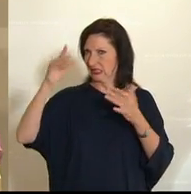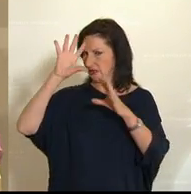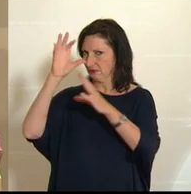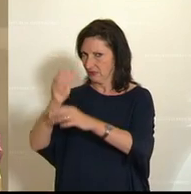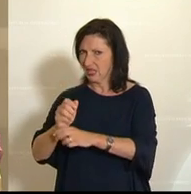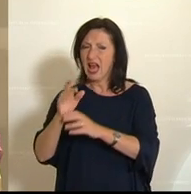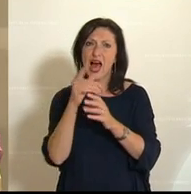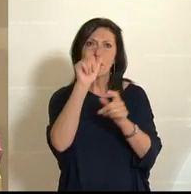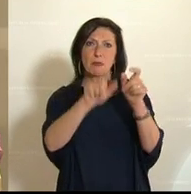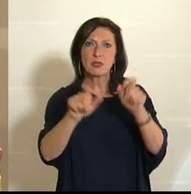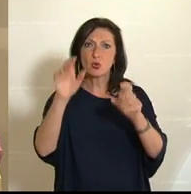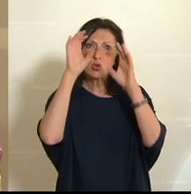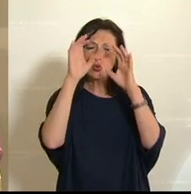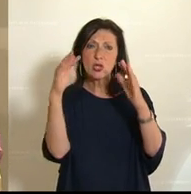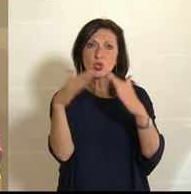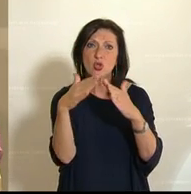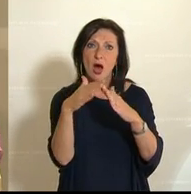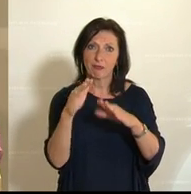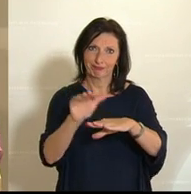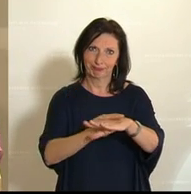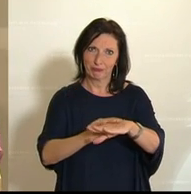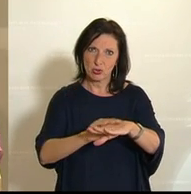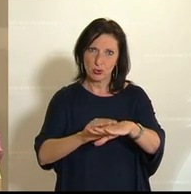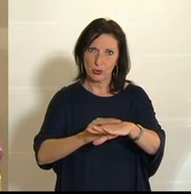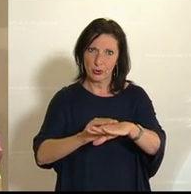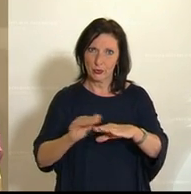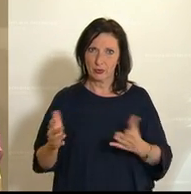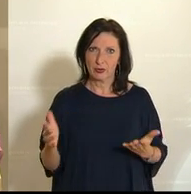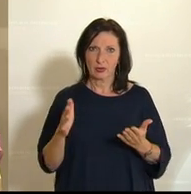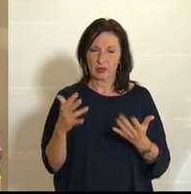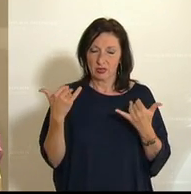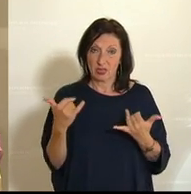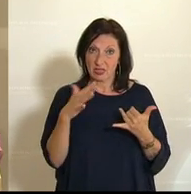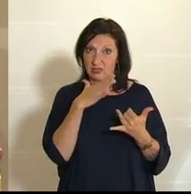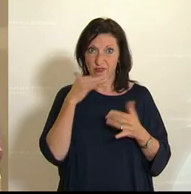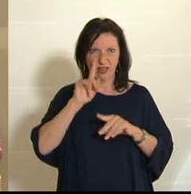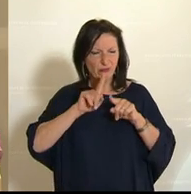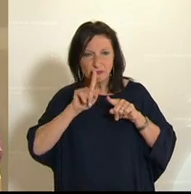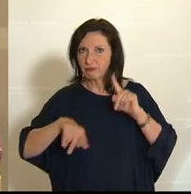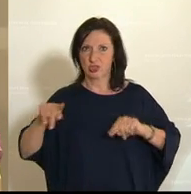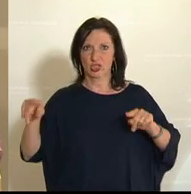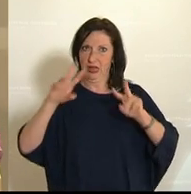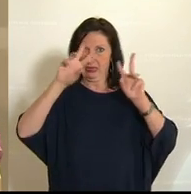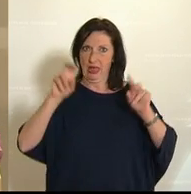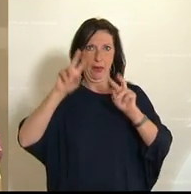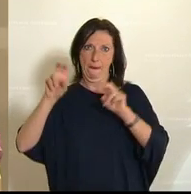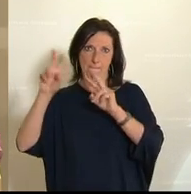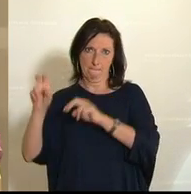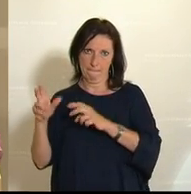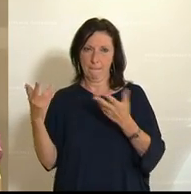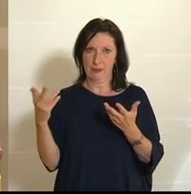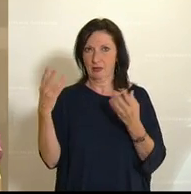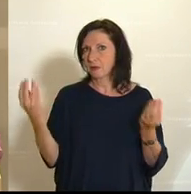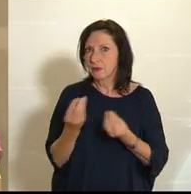und Zusehern zu Hause entschuldigen, dass wir sehr viele Themen jetzt abarbeiten. Das ist